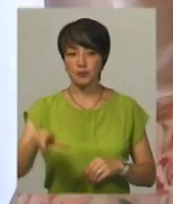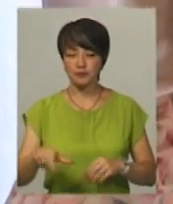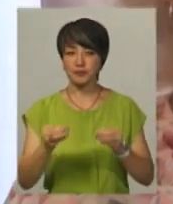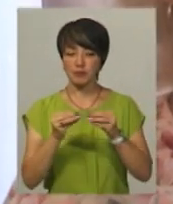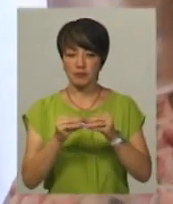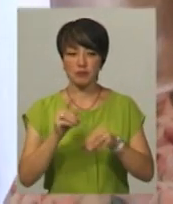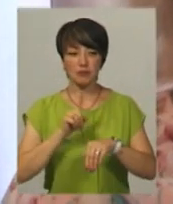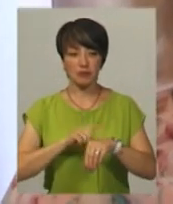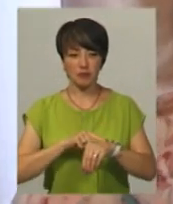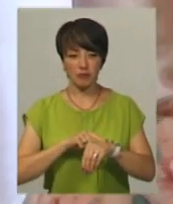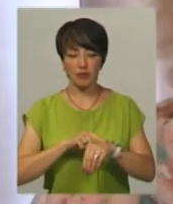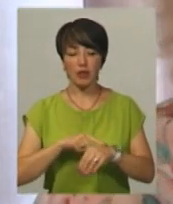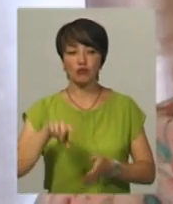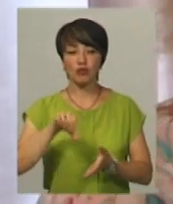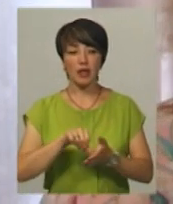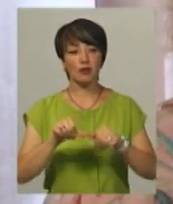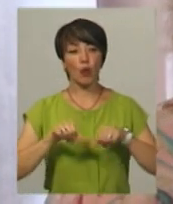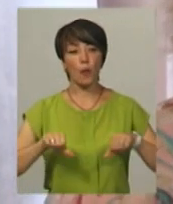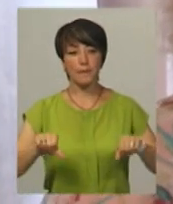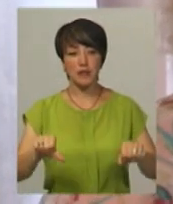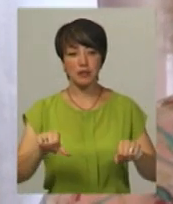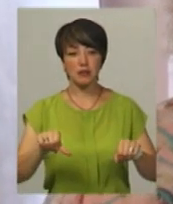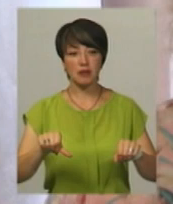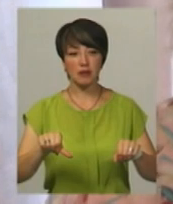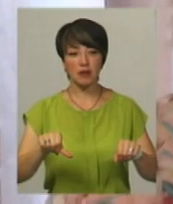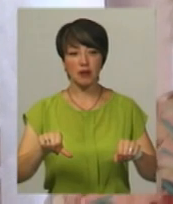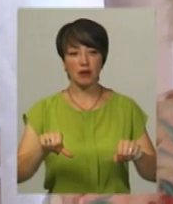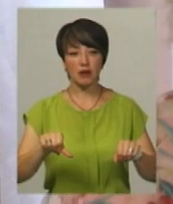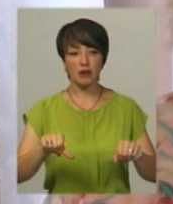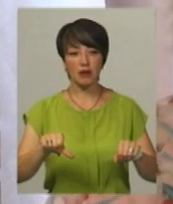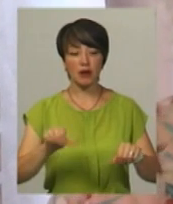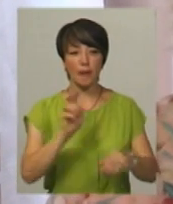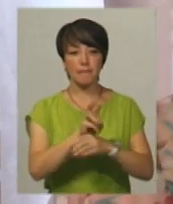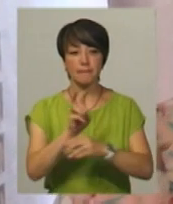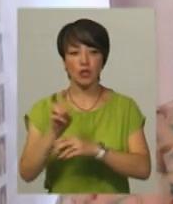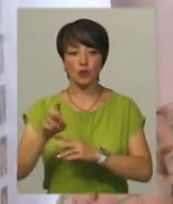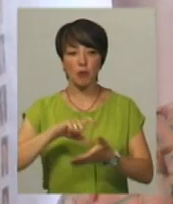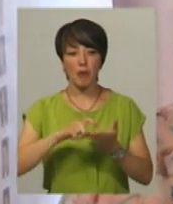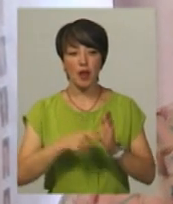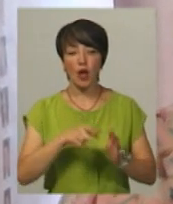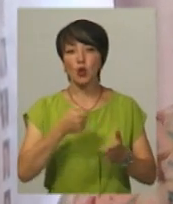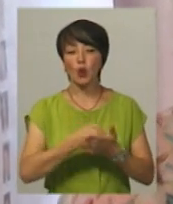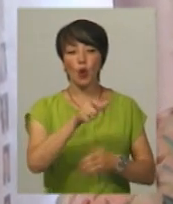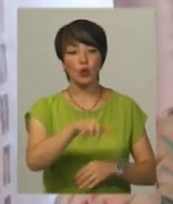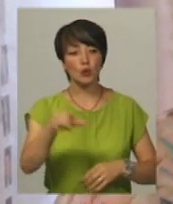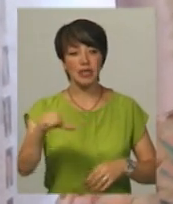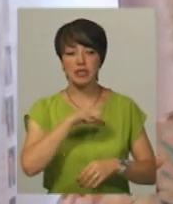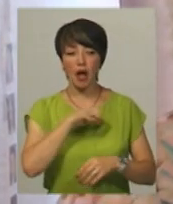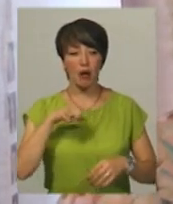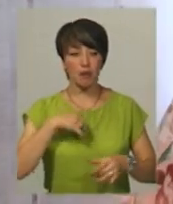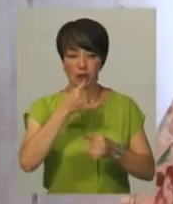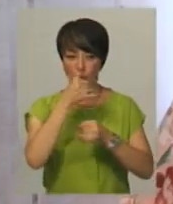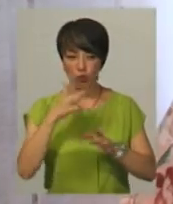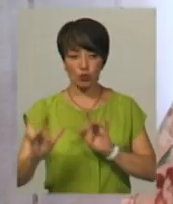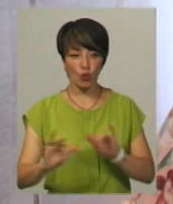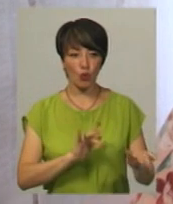10-й годині члени комісії підуть по палатах до людей, які самі не ходять.